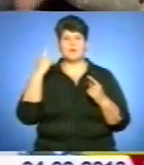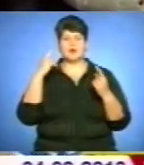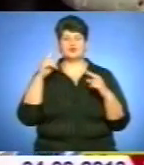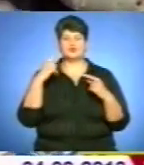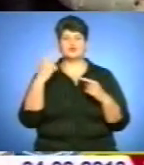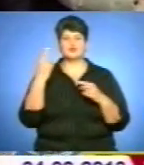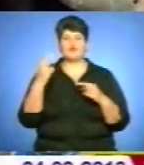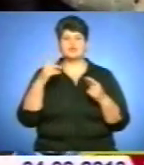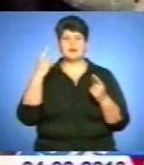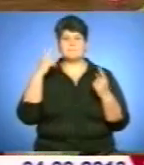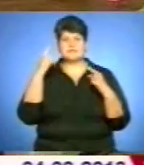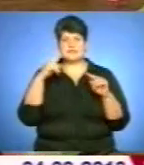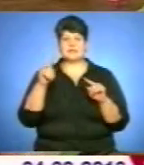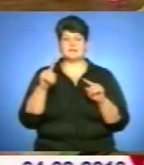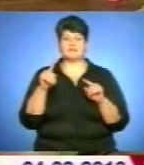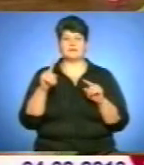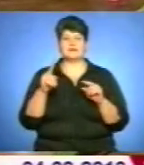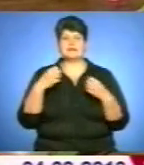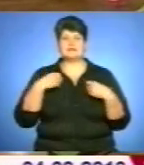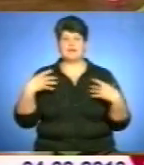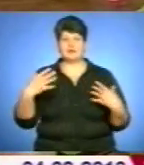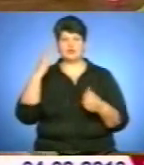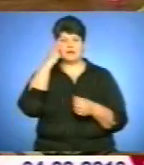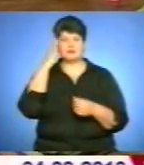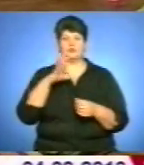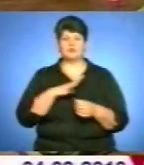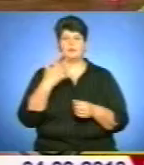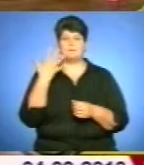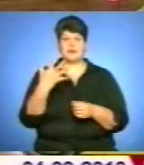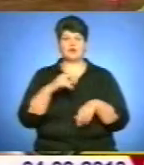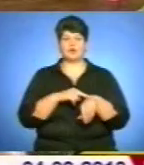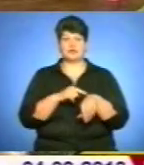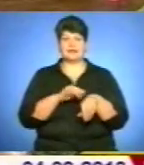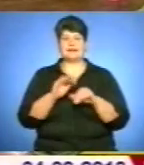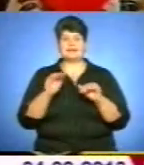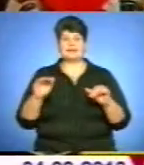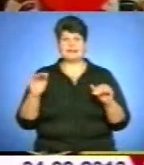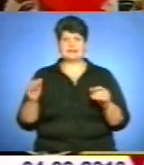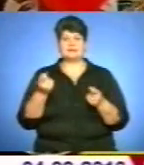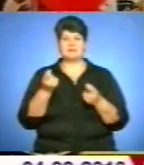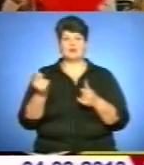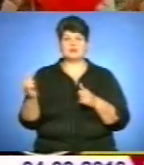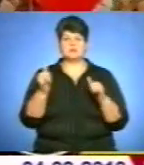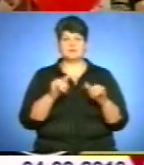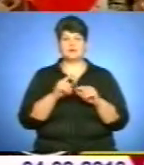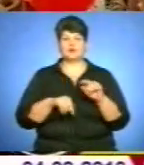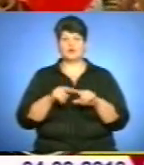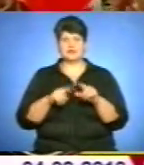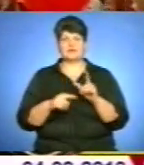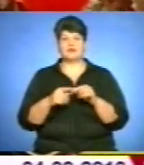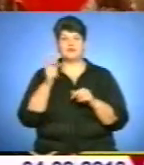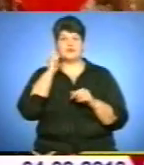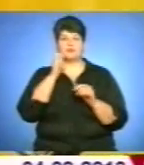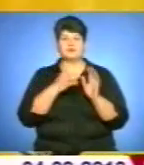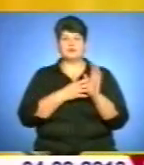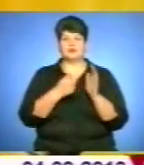багато учасників цього року. Свято талантів тривало майже п'ять годин. Діти з багатодітних і малозабезпечених родин віком від 9 до 16